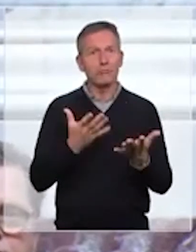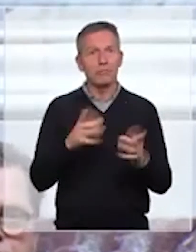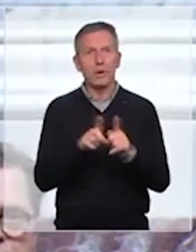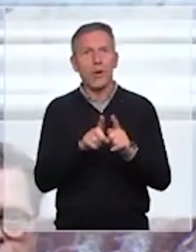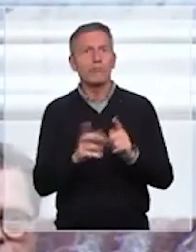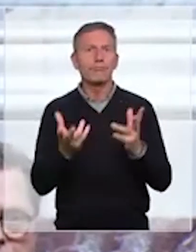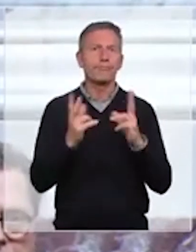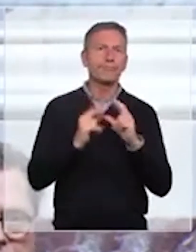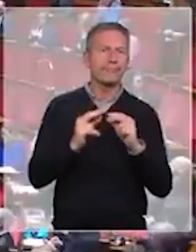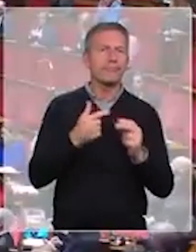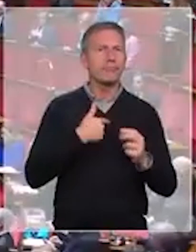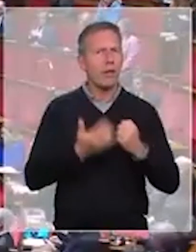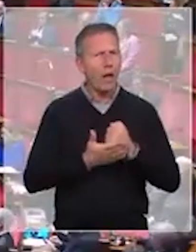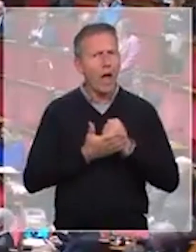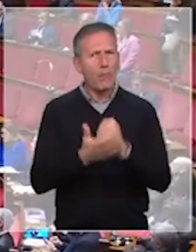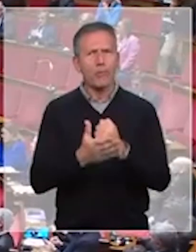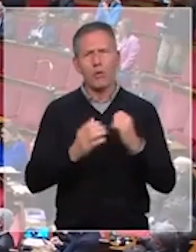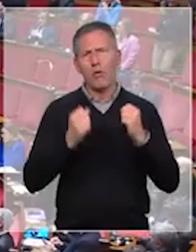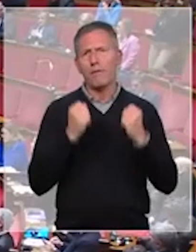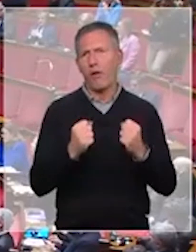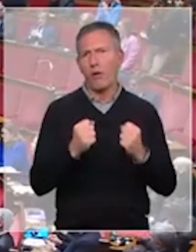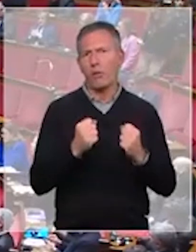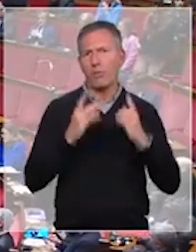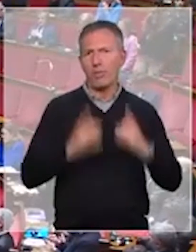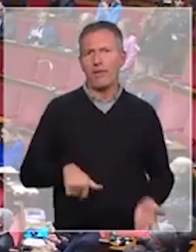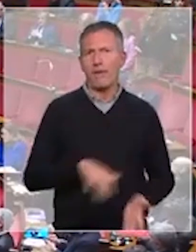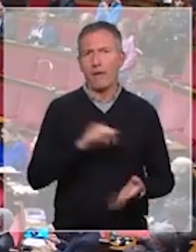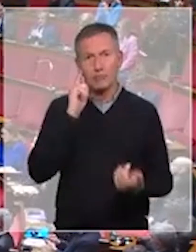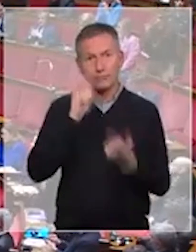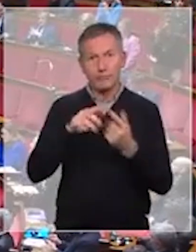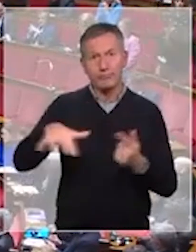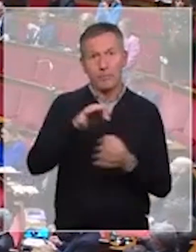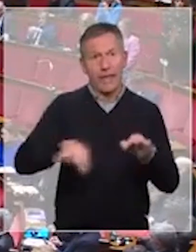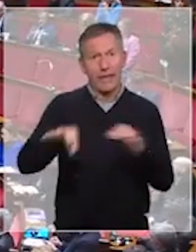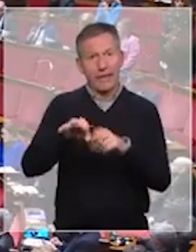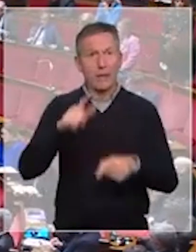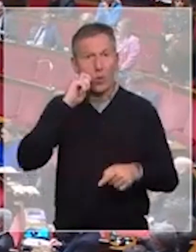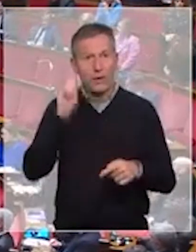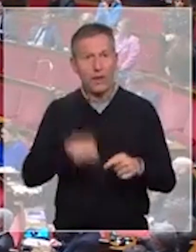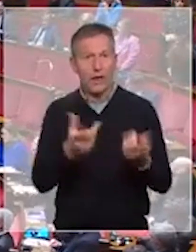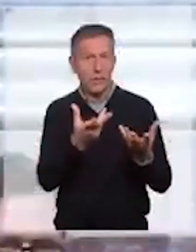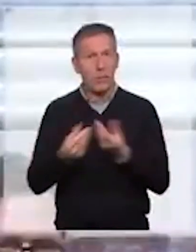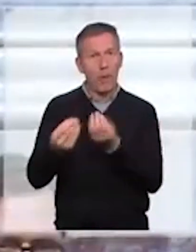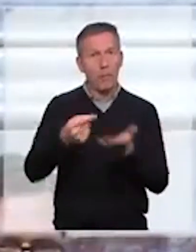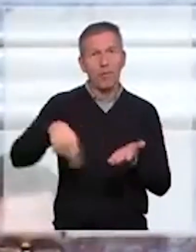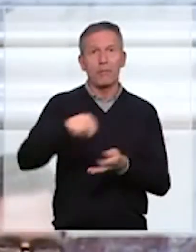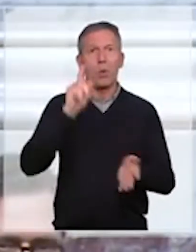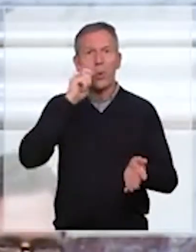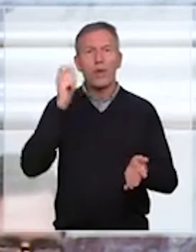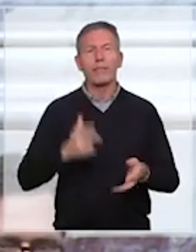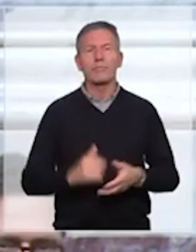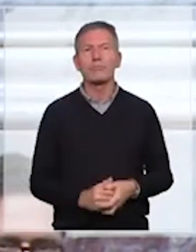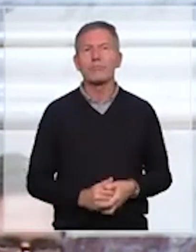dire l'appui indéfectible des députés français à l'Ukraine et à son peuple. Le président